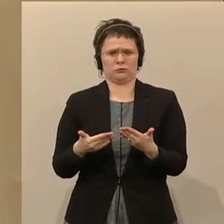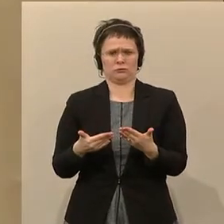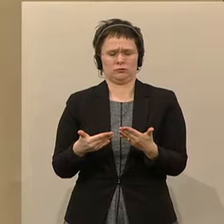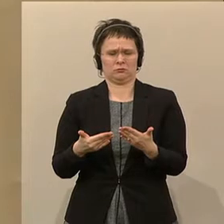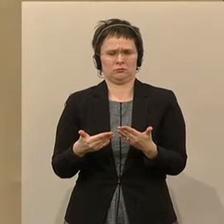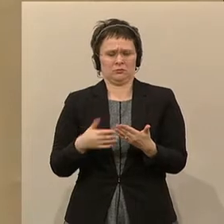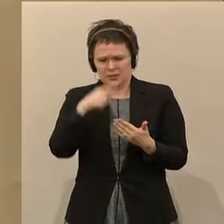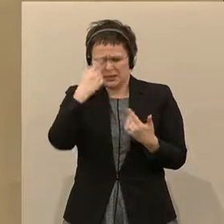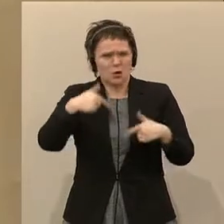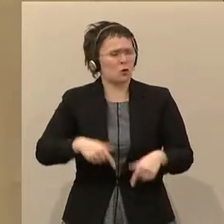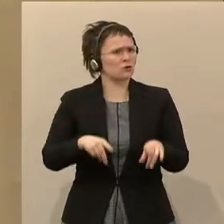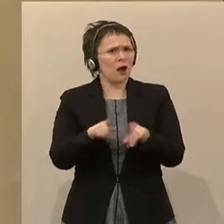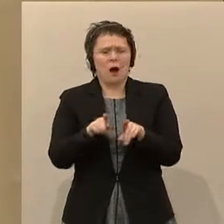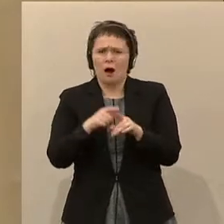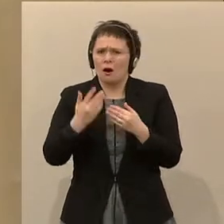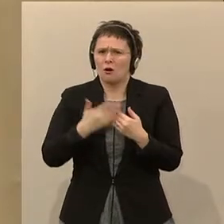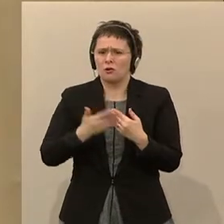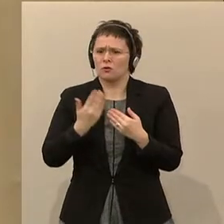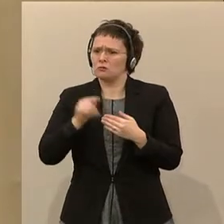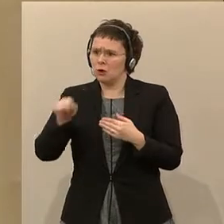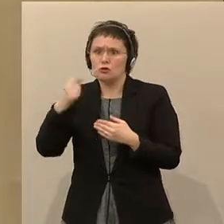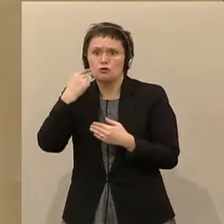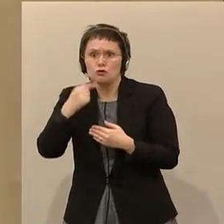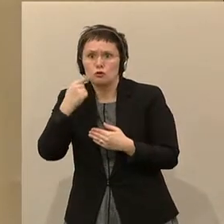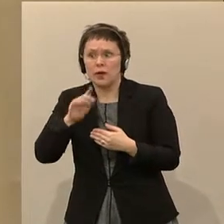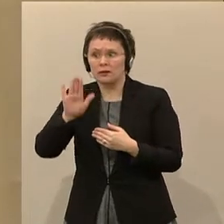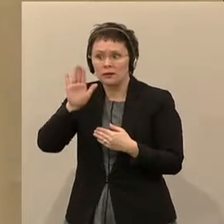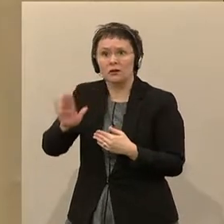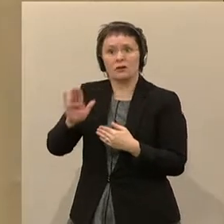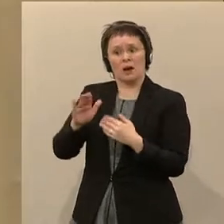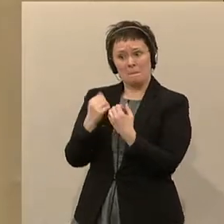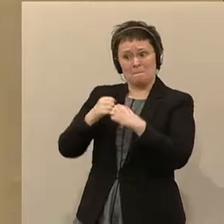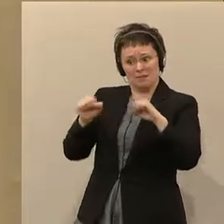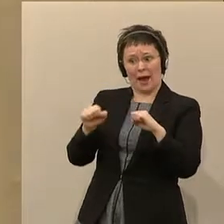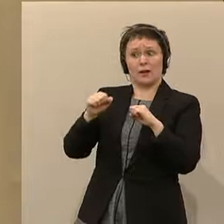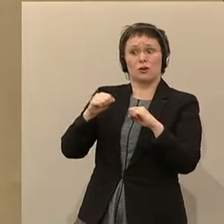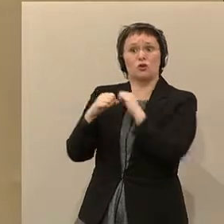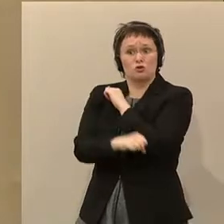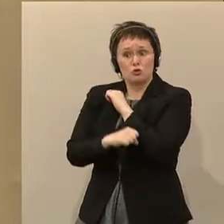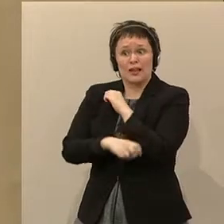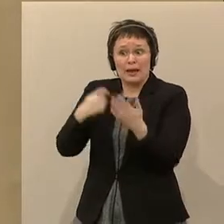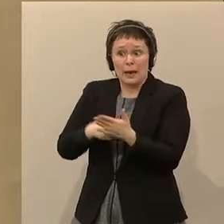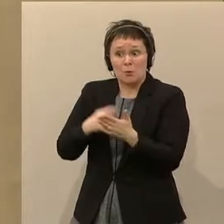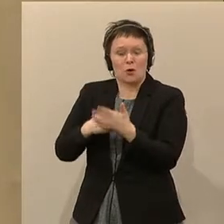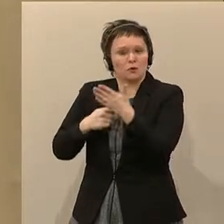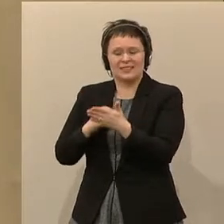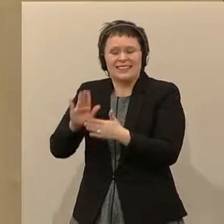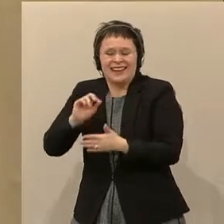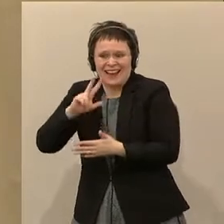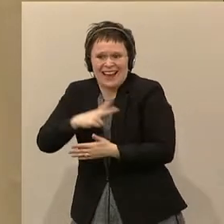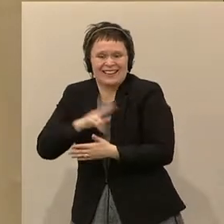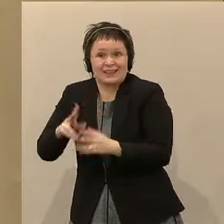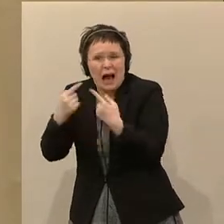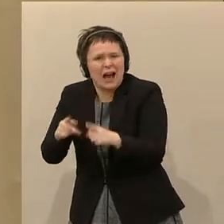berufstätige Studierende zu reparieren, die diese von Studiengebühren befreit. Die Realität von Studierenden sieht aber aktuell